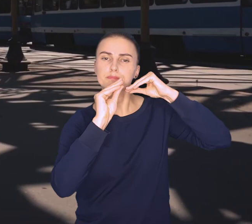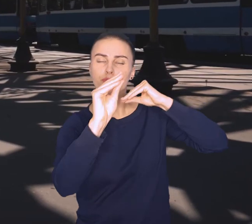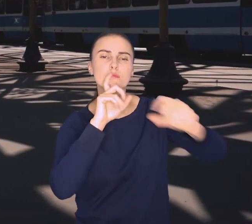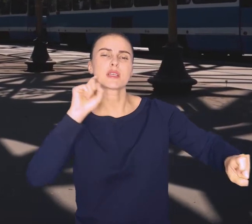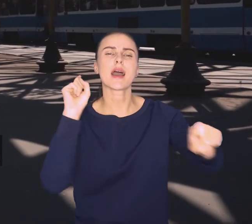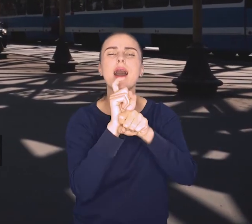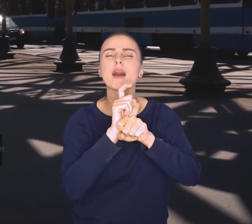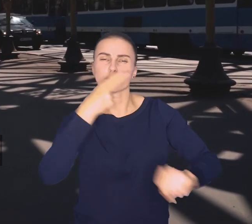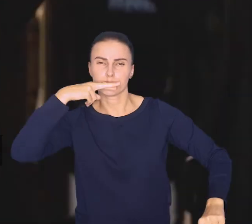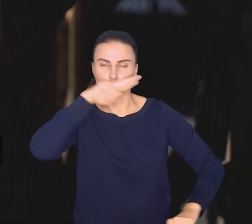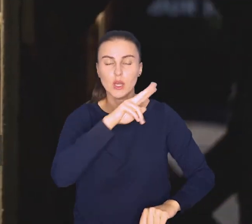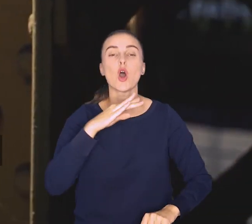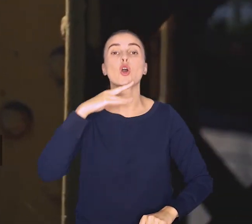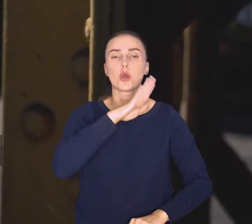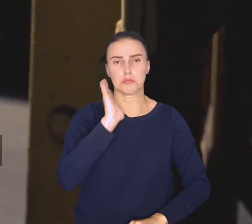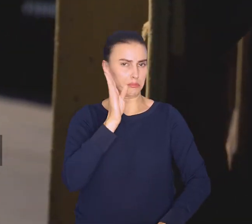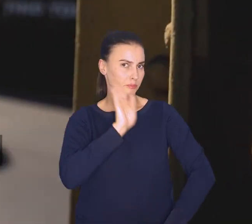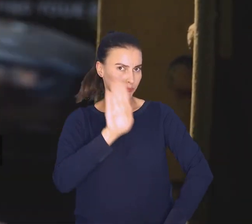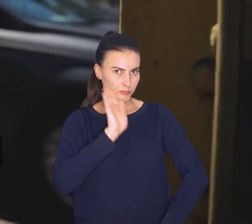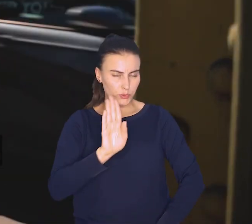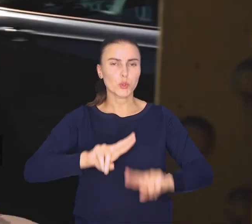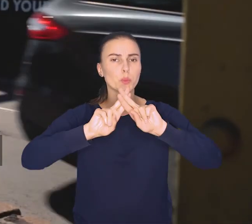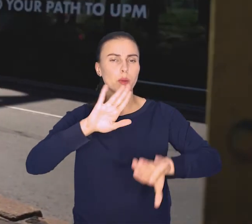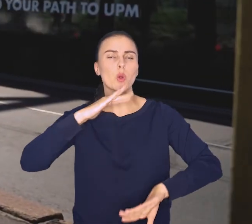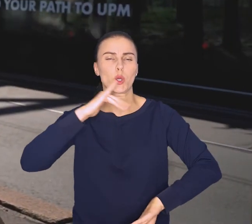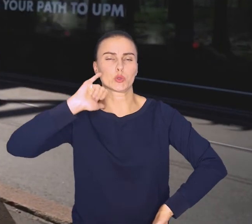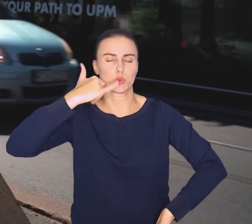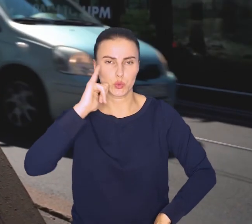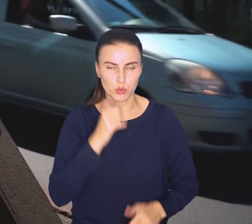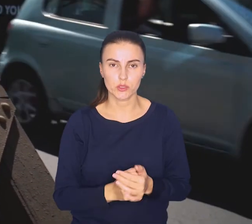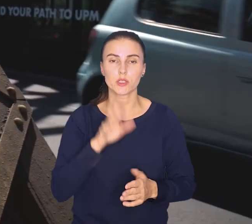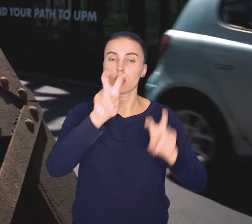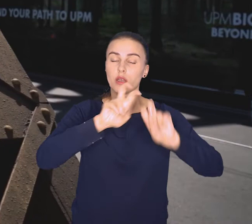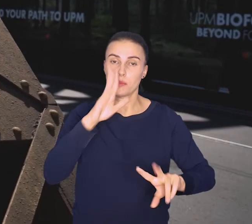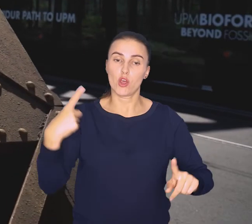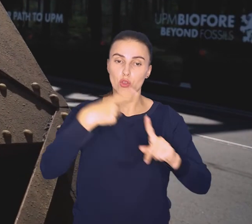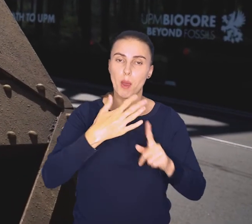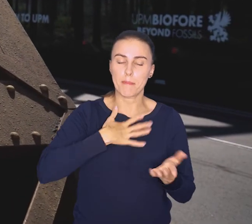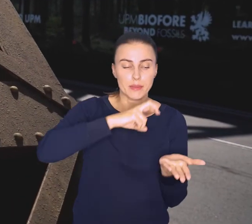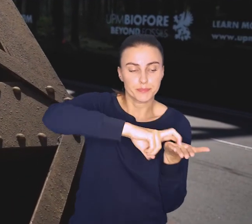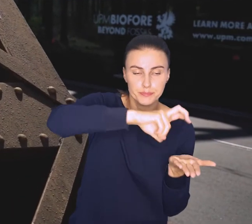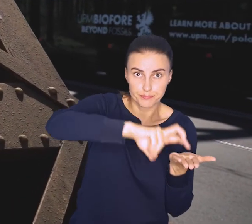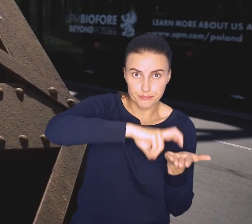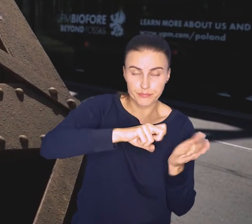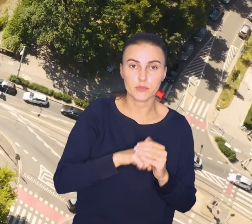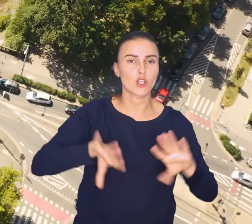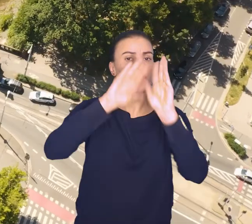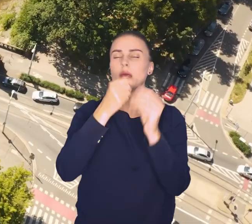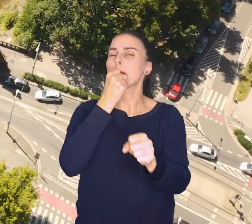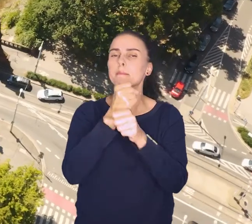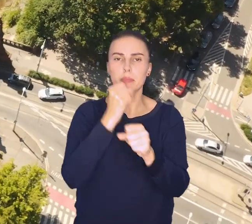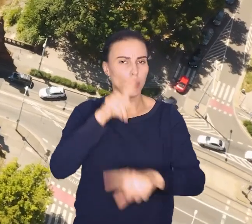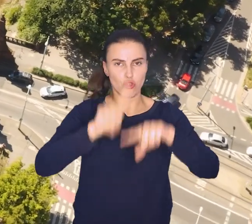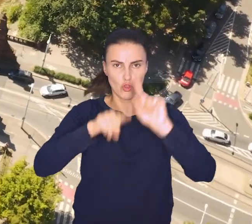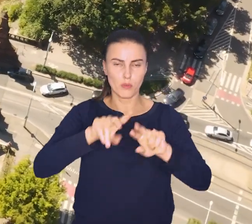antykorozyjną, ale koloru nie zmieni, pozostanie żółta. Remont przejdą także chodniki. Wszystkie prace odbędą się bez